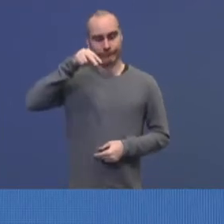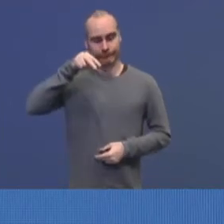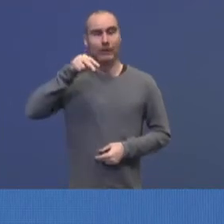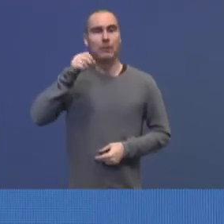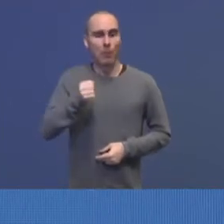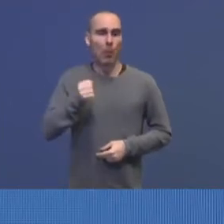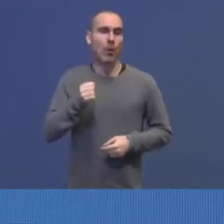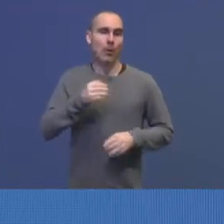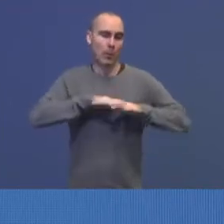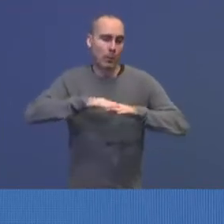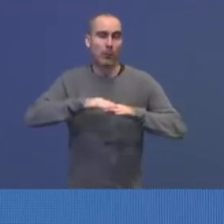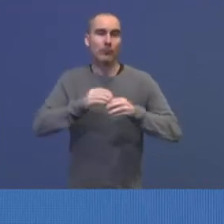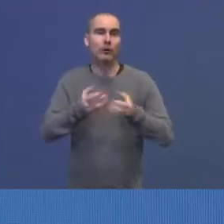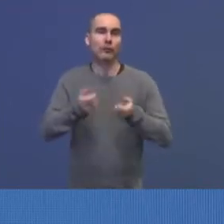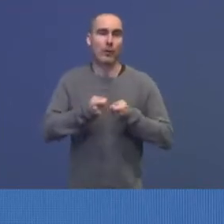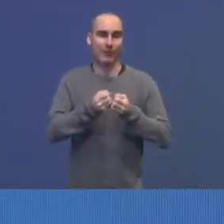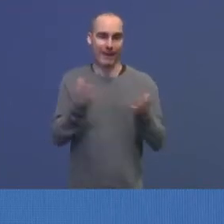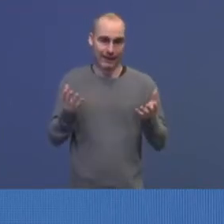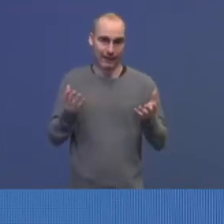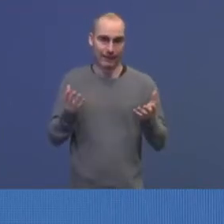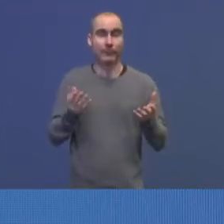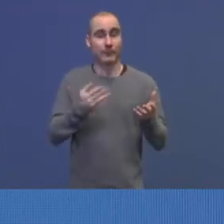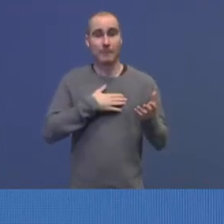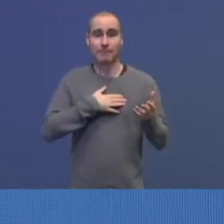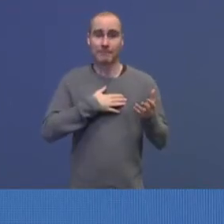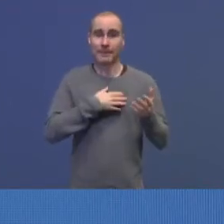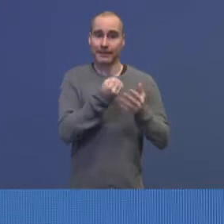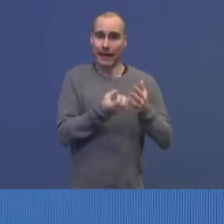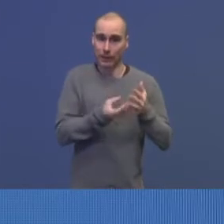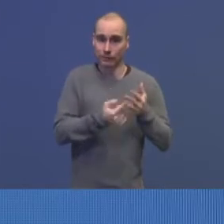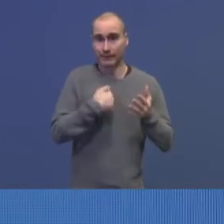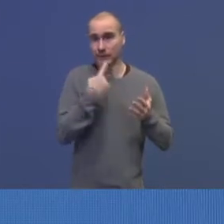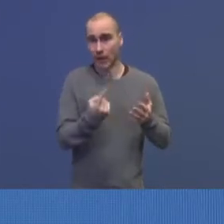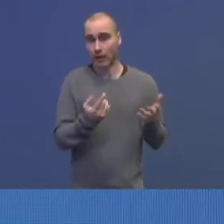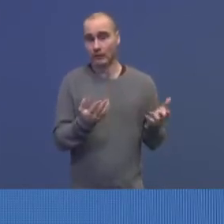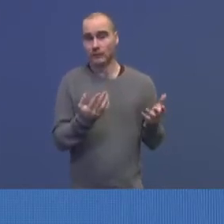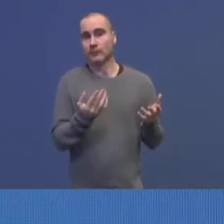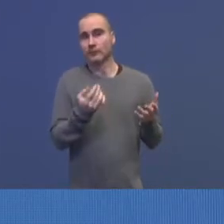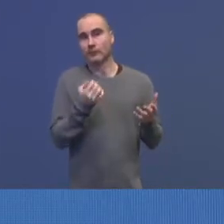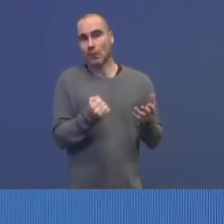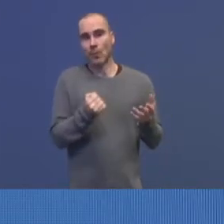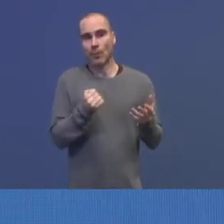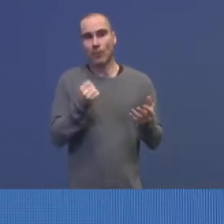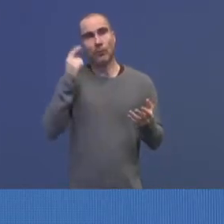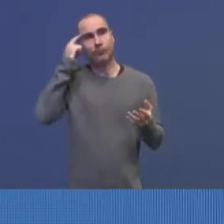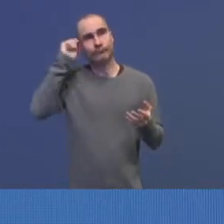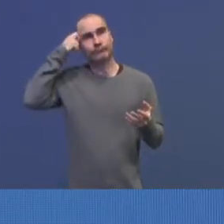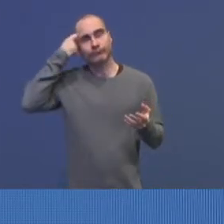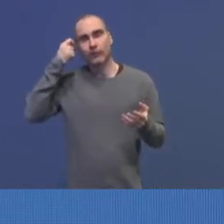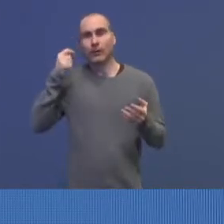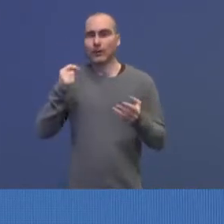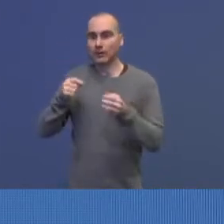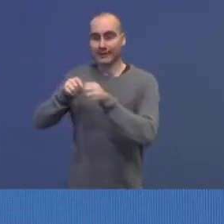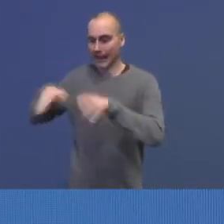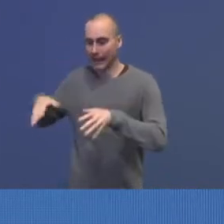flere. Jeg sa i min redegjørelse, da må vi kanskje gjøre ting på ganske andre måter. Jeg har snakket om telt,